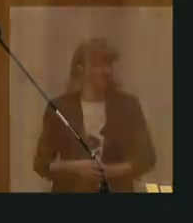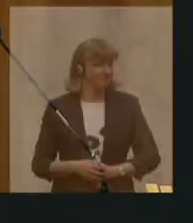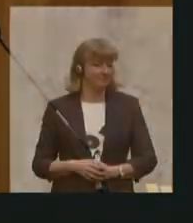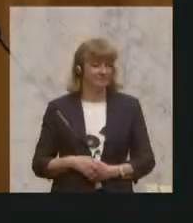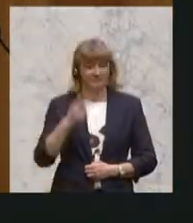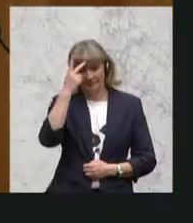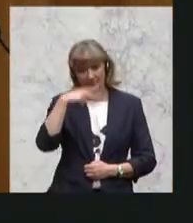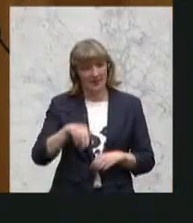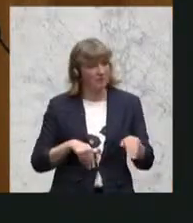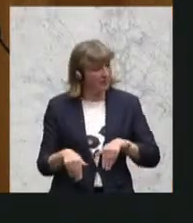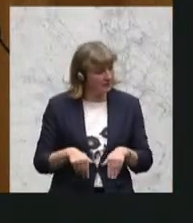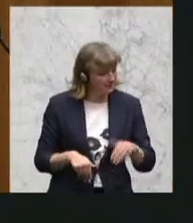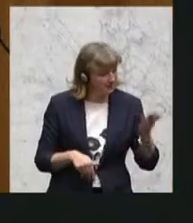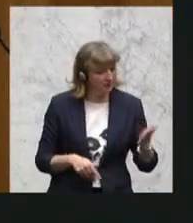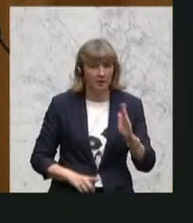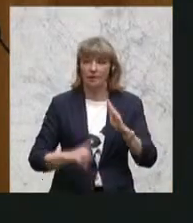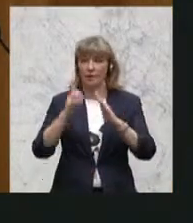Herr Minister Ruhes Haus,